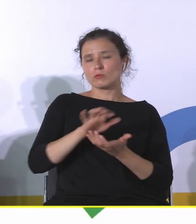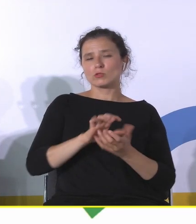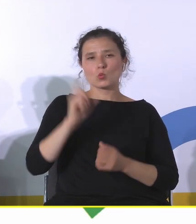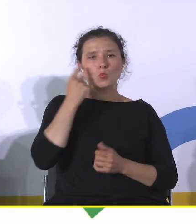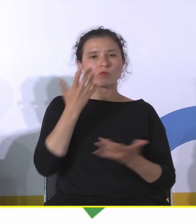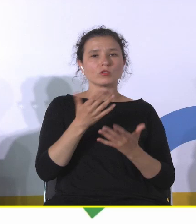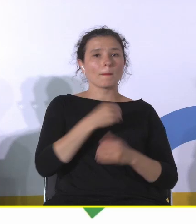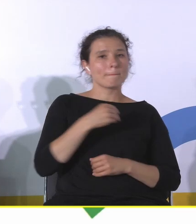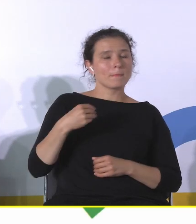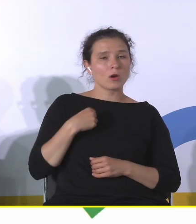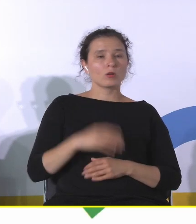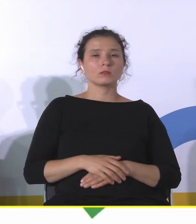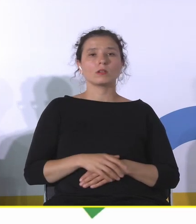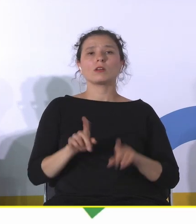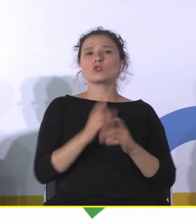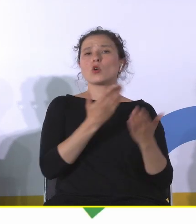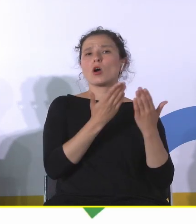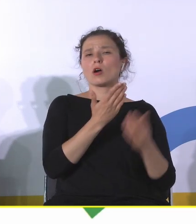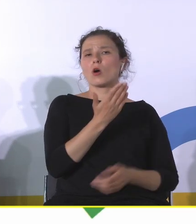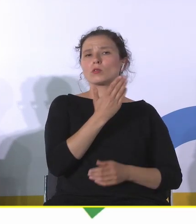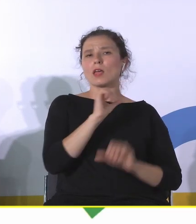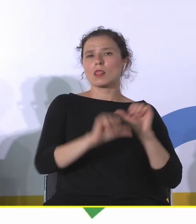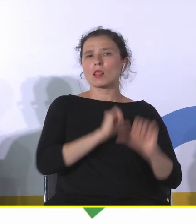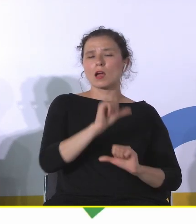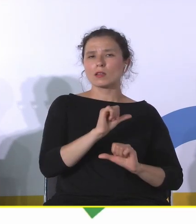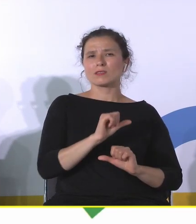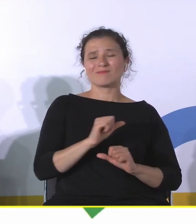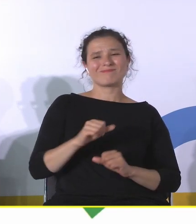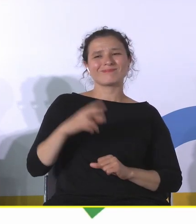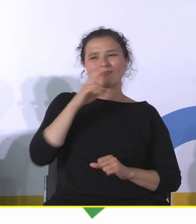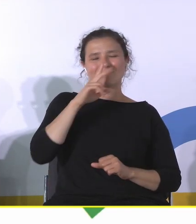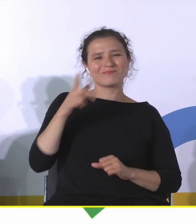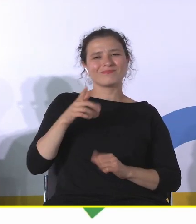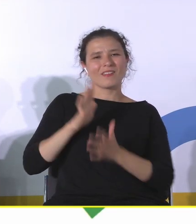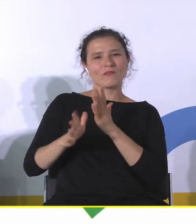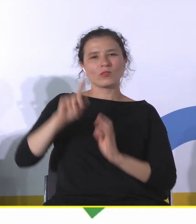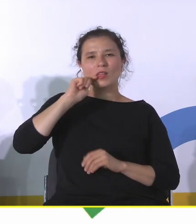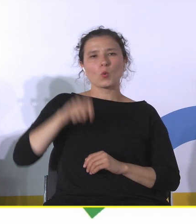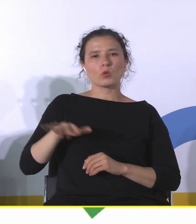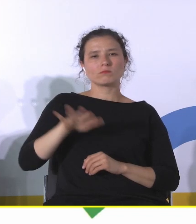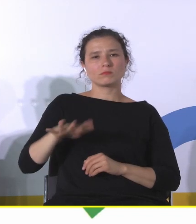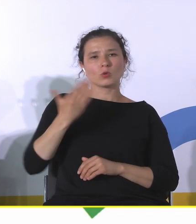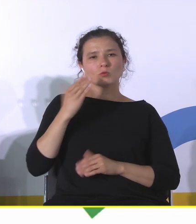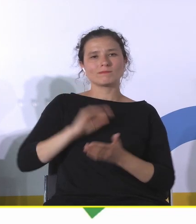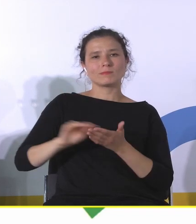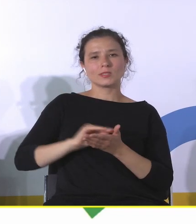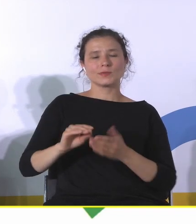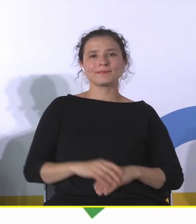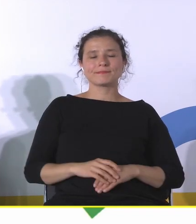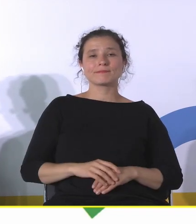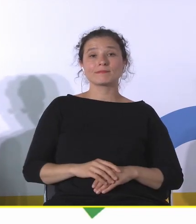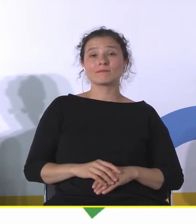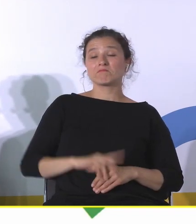i w ostatnich latach już, a szczególnie w obliczu wojny na Ukrainie w ostatnich miesiącach, przykład stoimy w obliczu